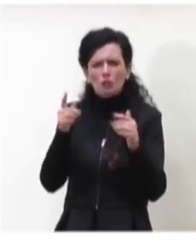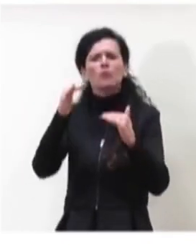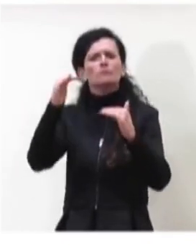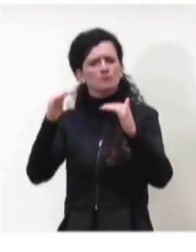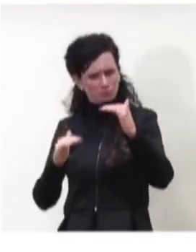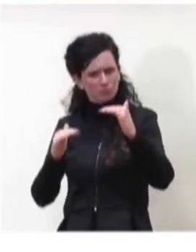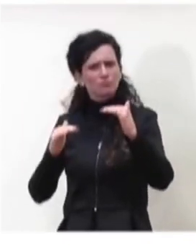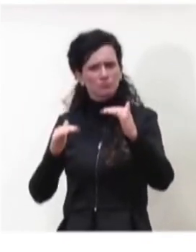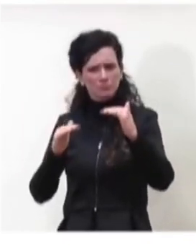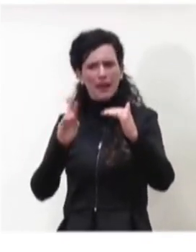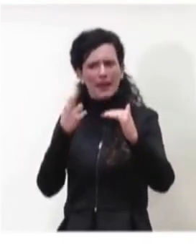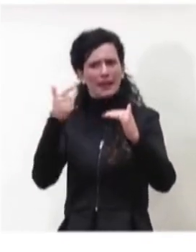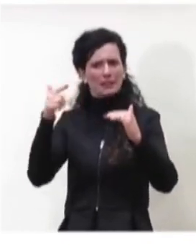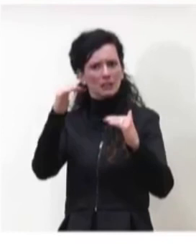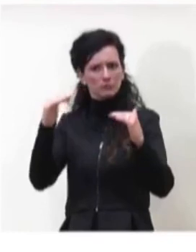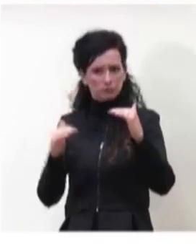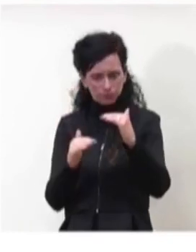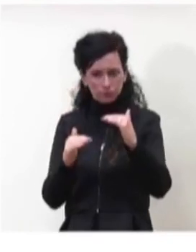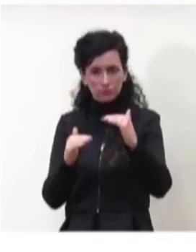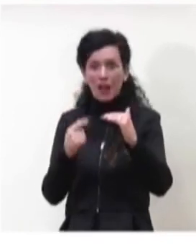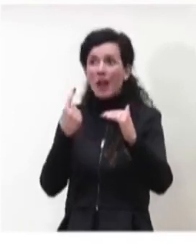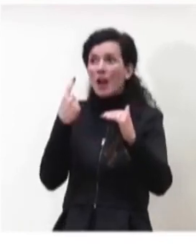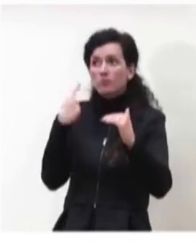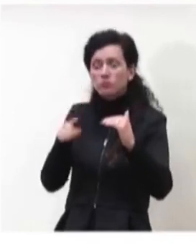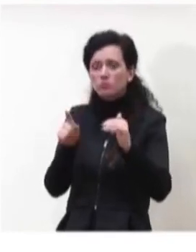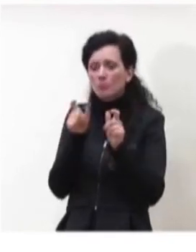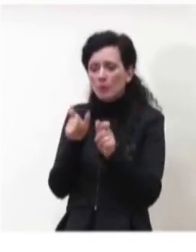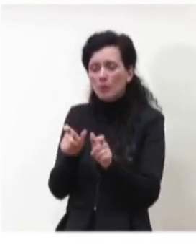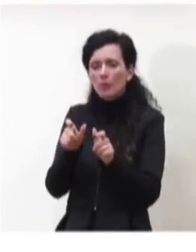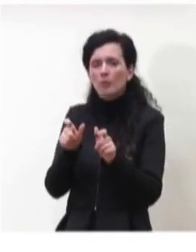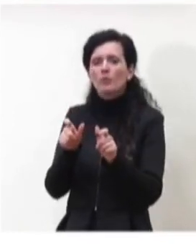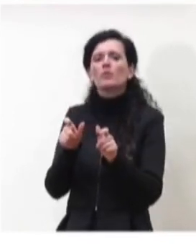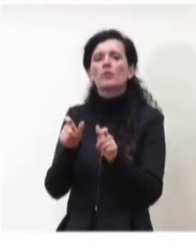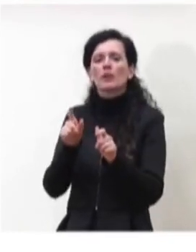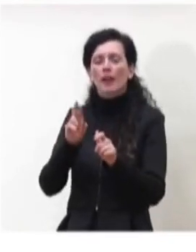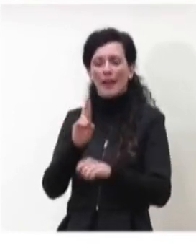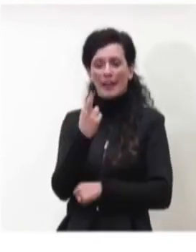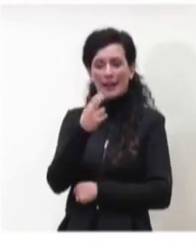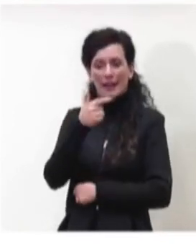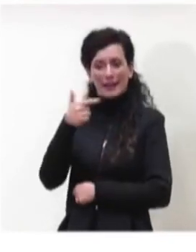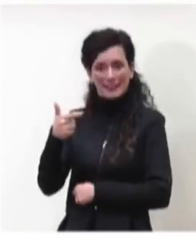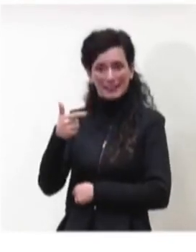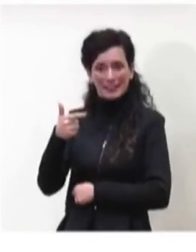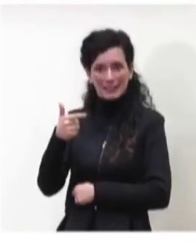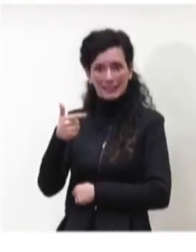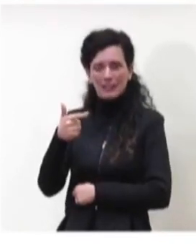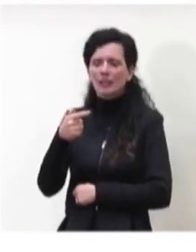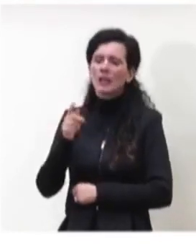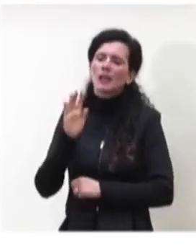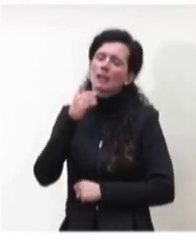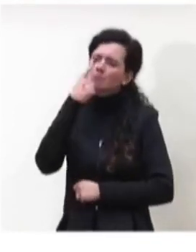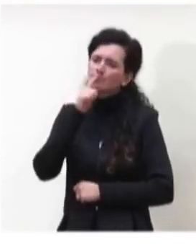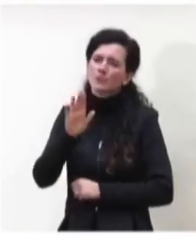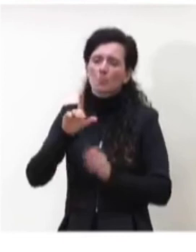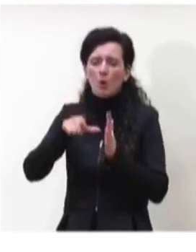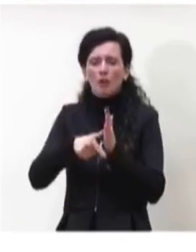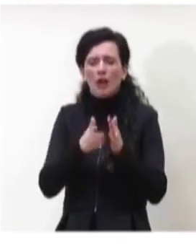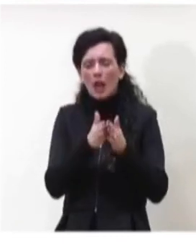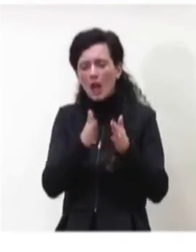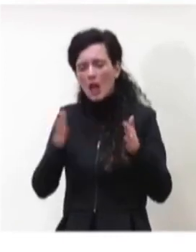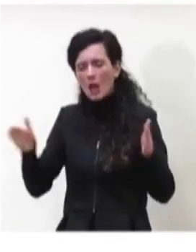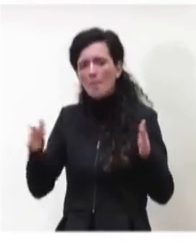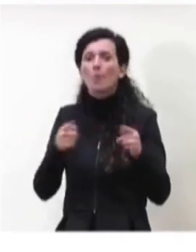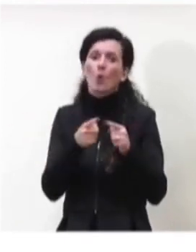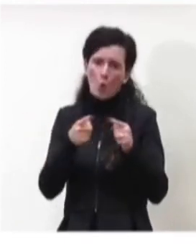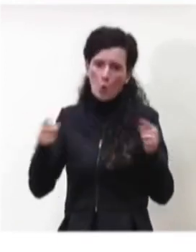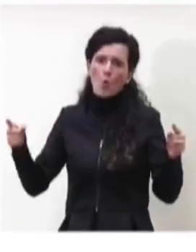questo nella descrizione dell'RT nel un arco di tempo più lungo quindi a 14